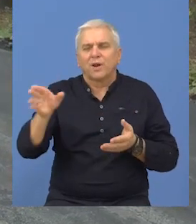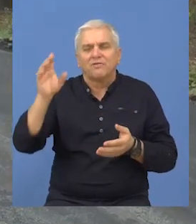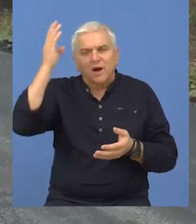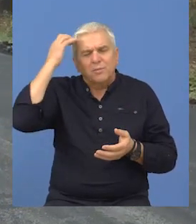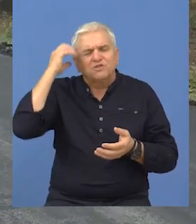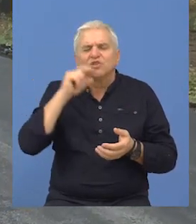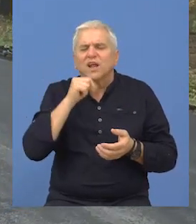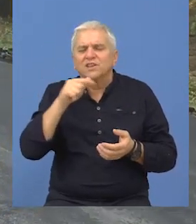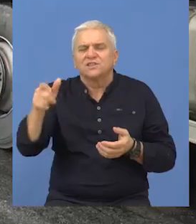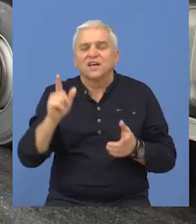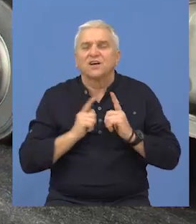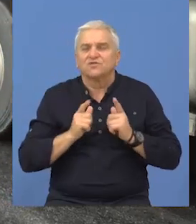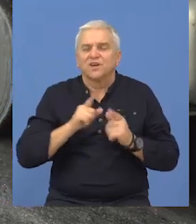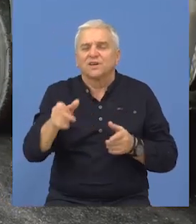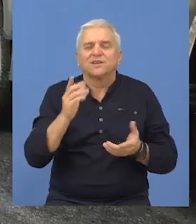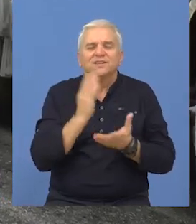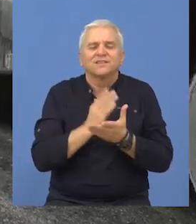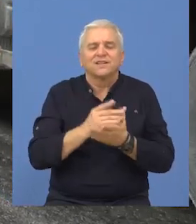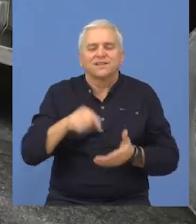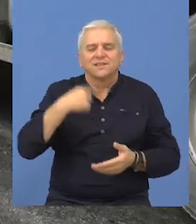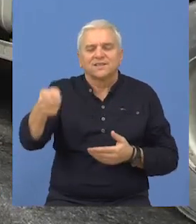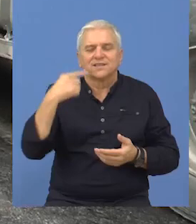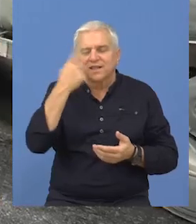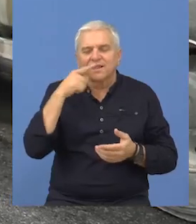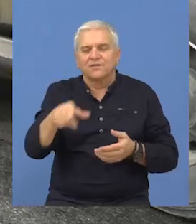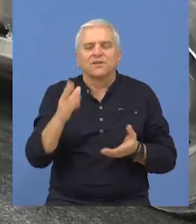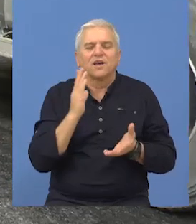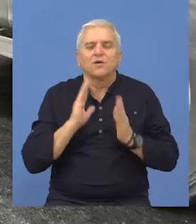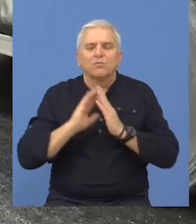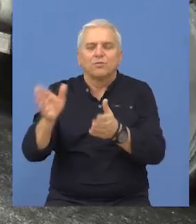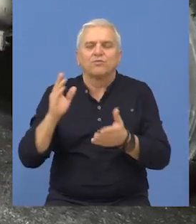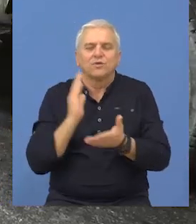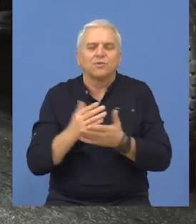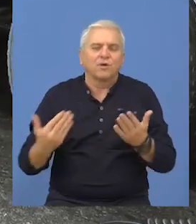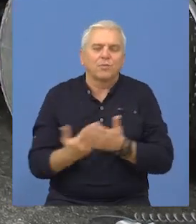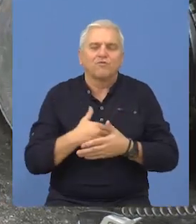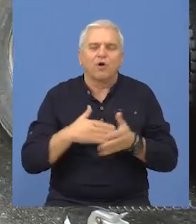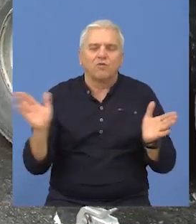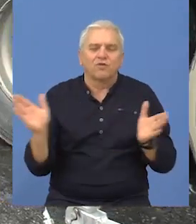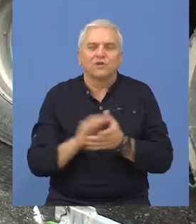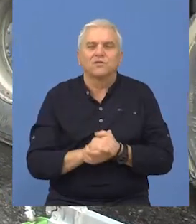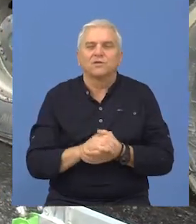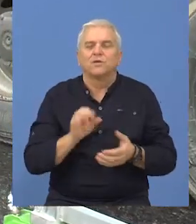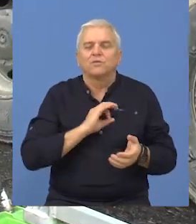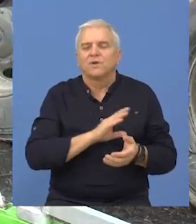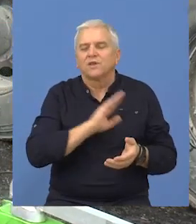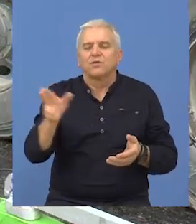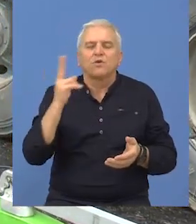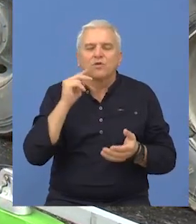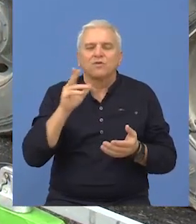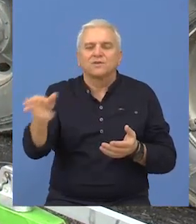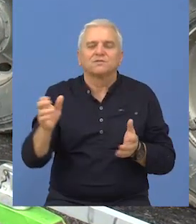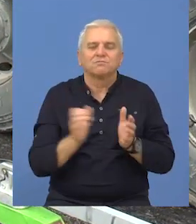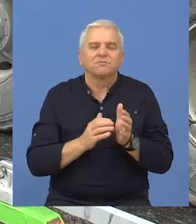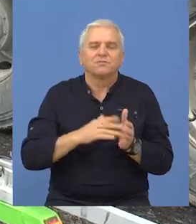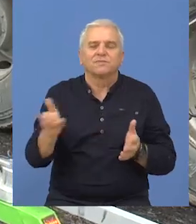Bečaja i Bačko gradišta, a očekuje se da će sredinom iduće nedelje ovaj putni pravac ponovo biti prohodan. Od Bečaja do